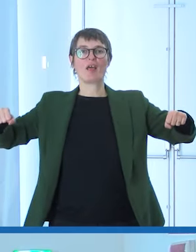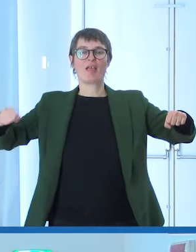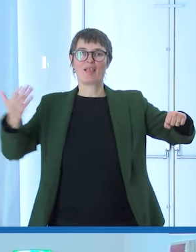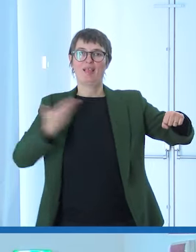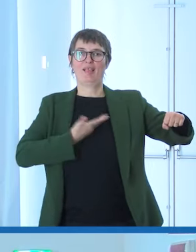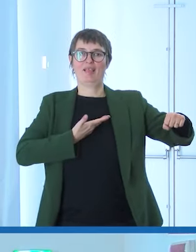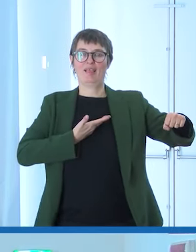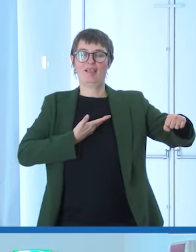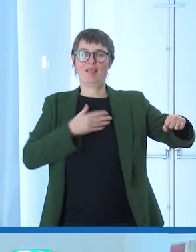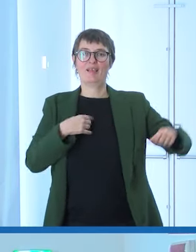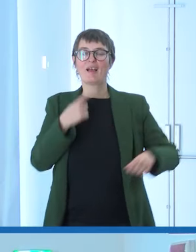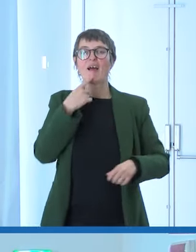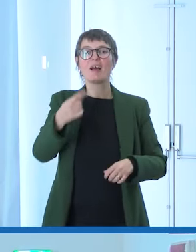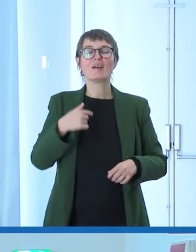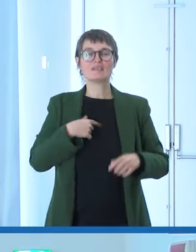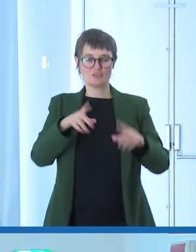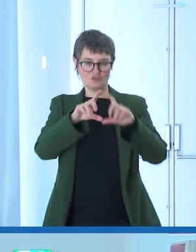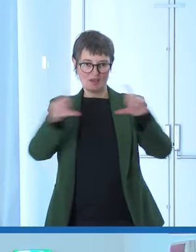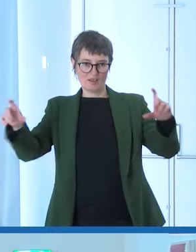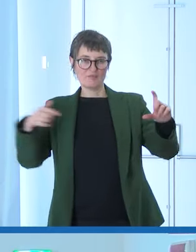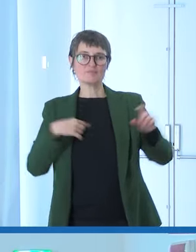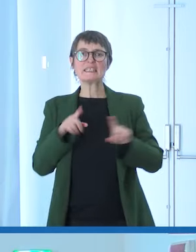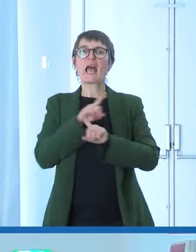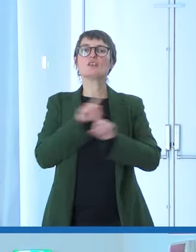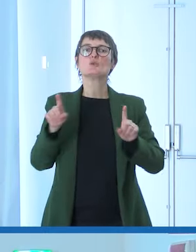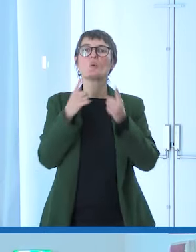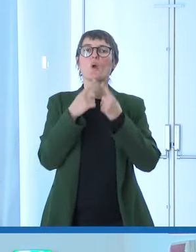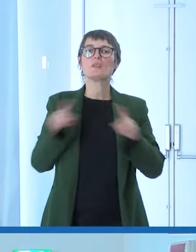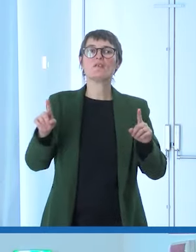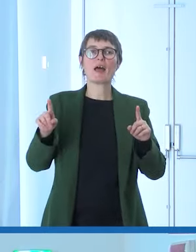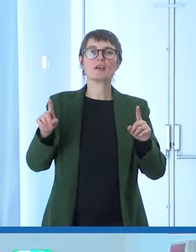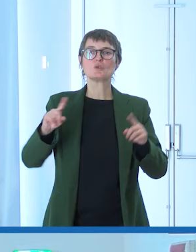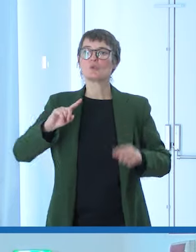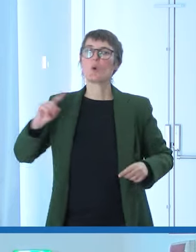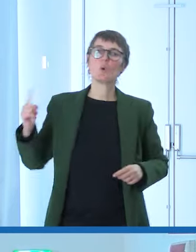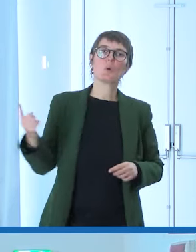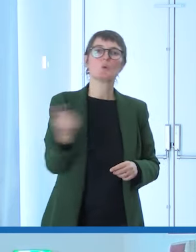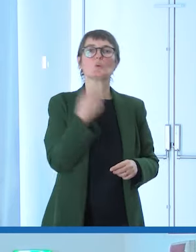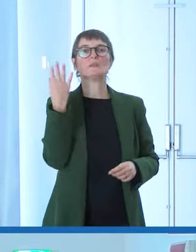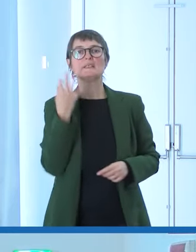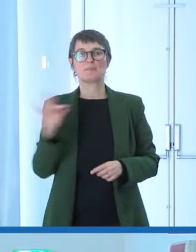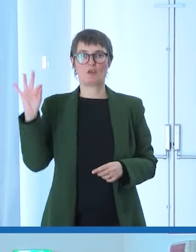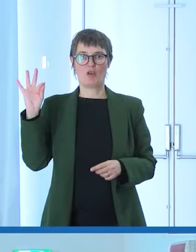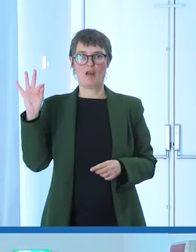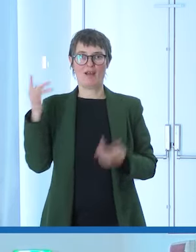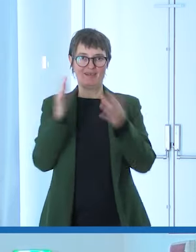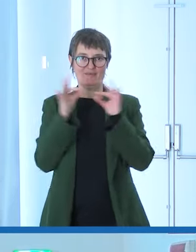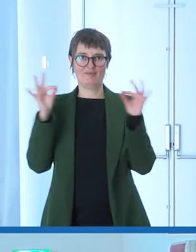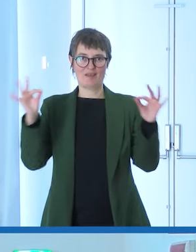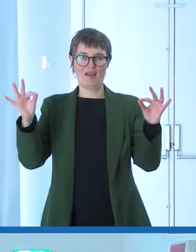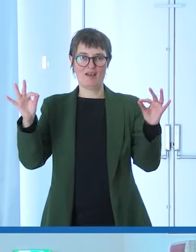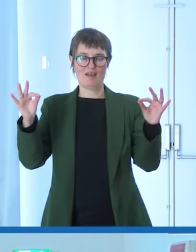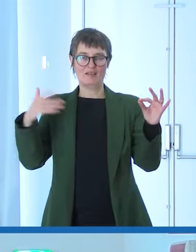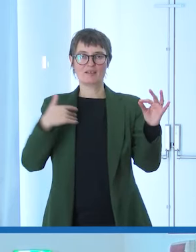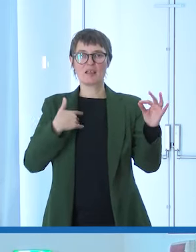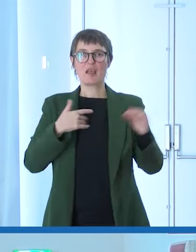«Nessuno è diverso, siamo tutti speciali». Io credo che questo slogan,